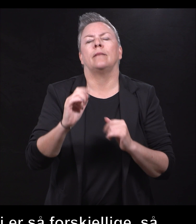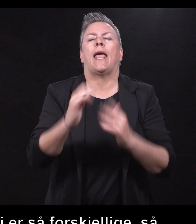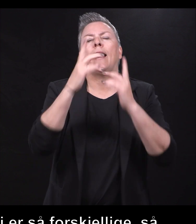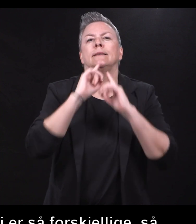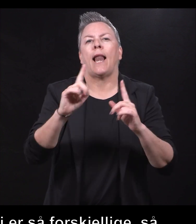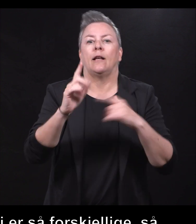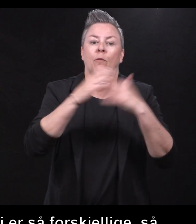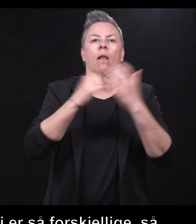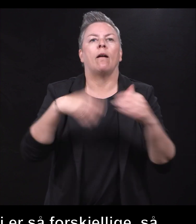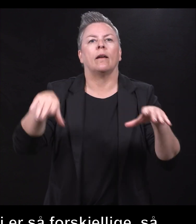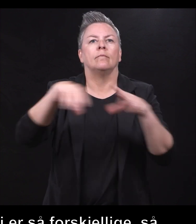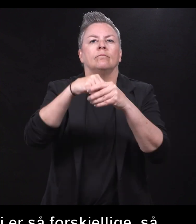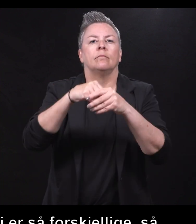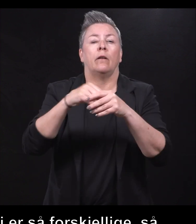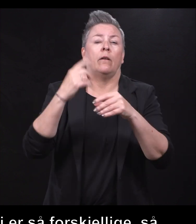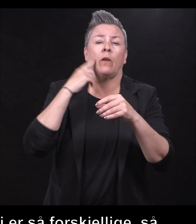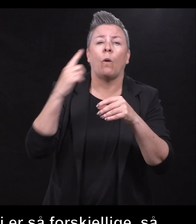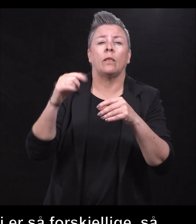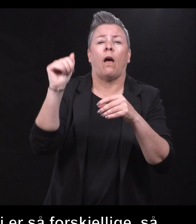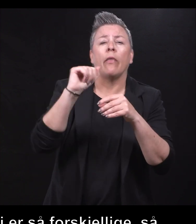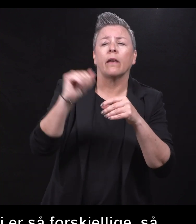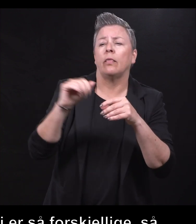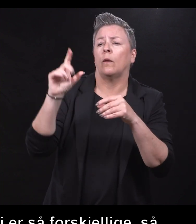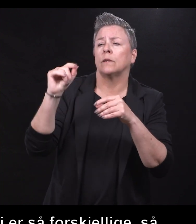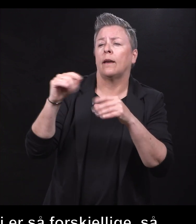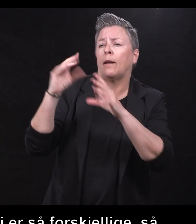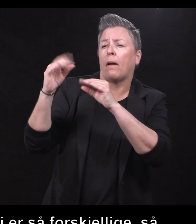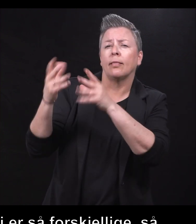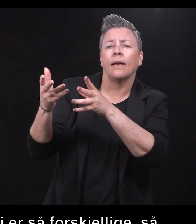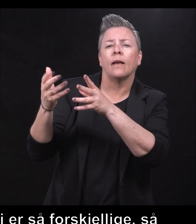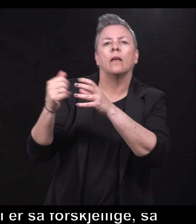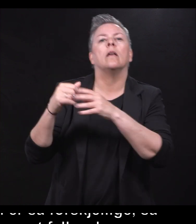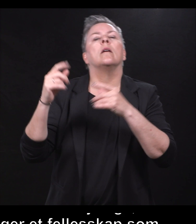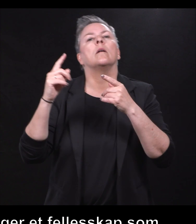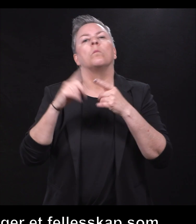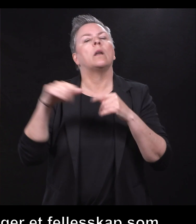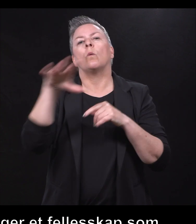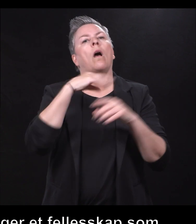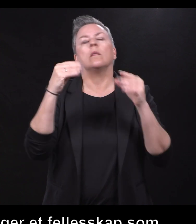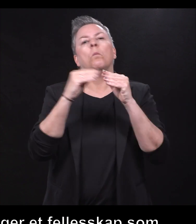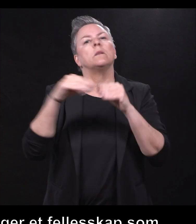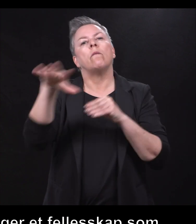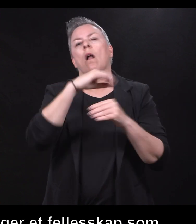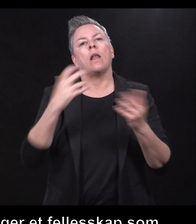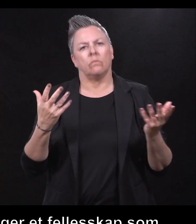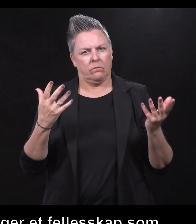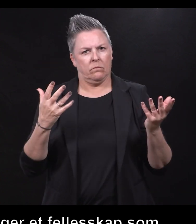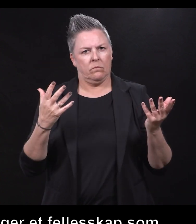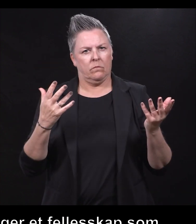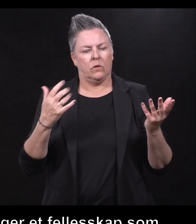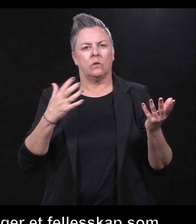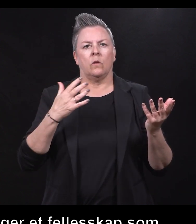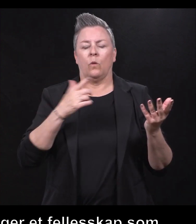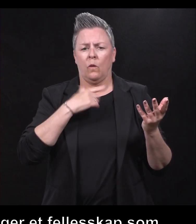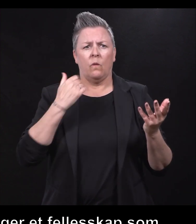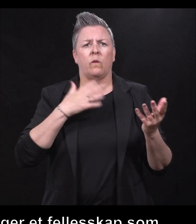inkluderer. Vi hørte Adrian og Sahil snakke her i stedet. Men det er jo ikke alt som passer for alle, så det at vi har et stort mangfold,